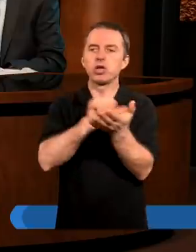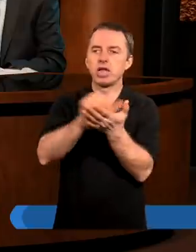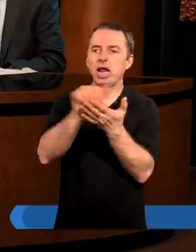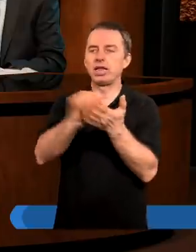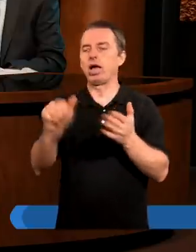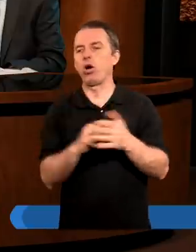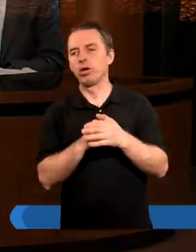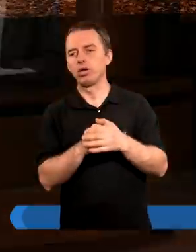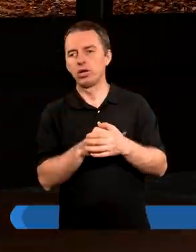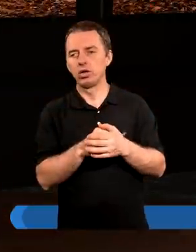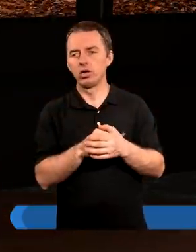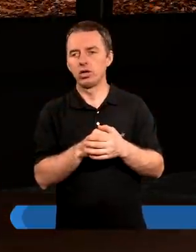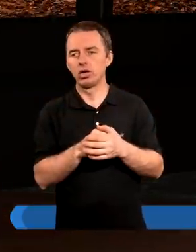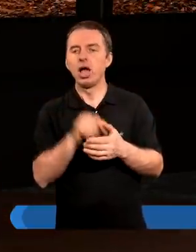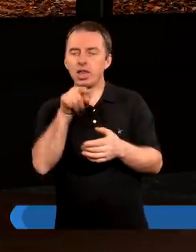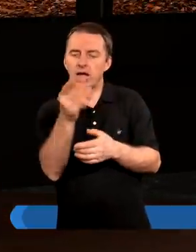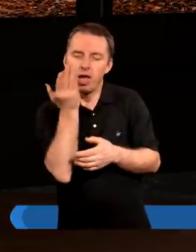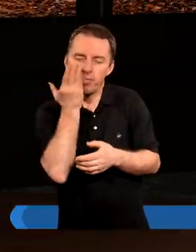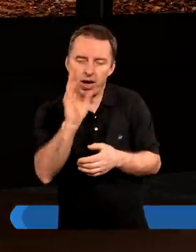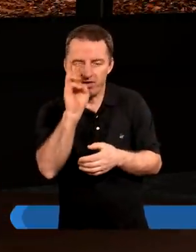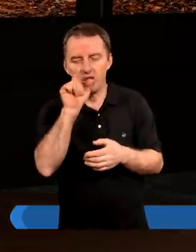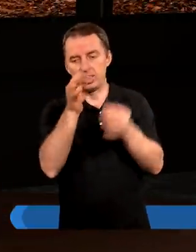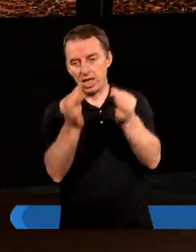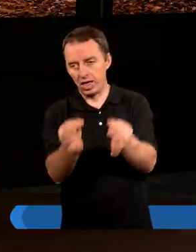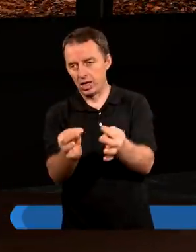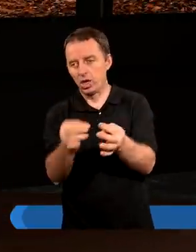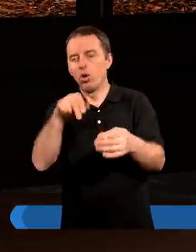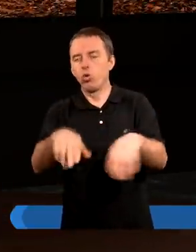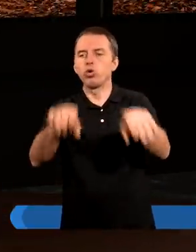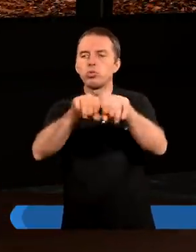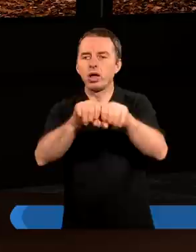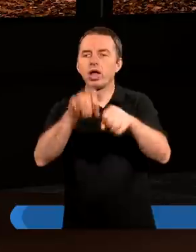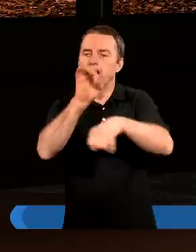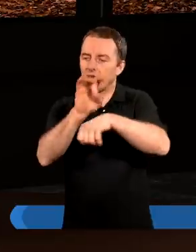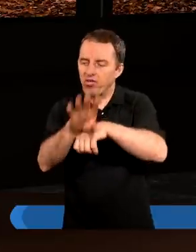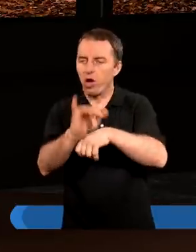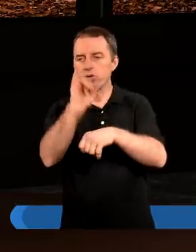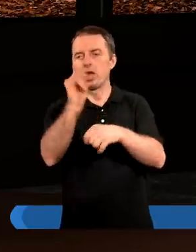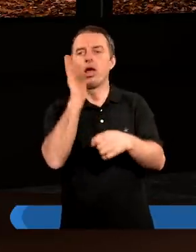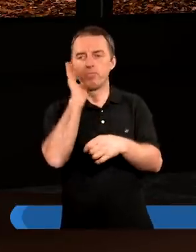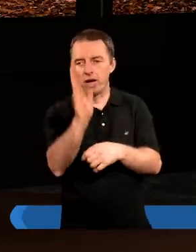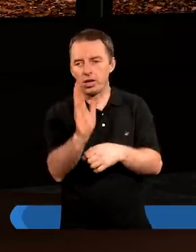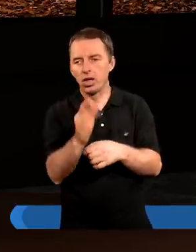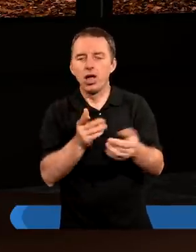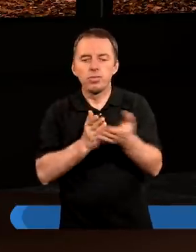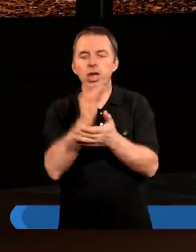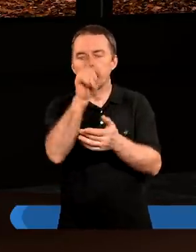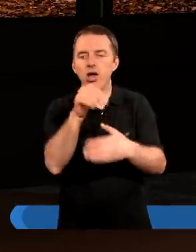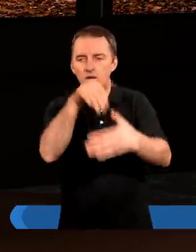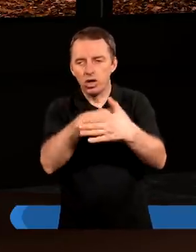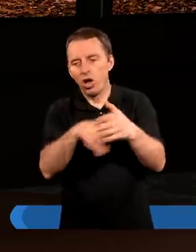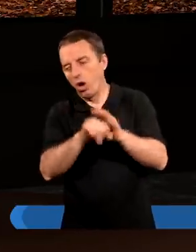jedenastego. Tym bardziej więc teraz usprawiedliwieni krwią Jego będziemy przez Niego